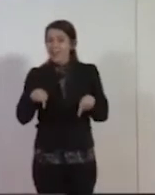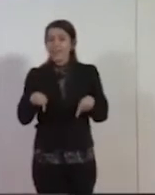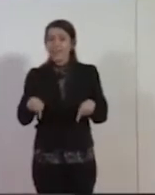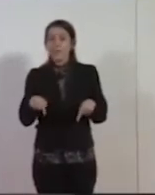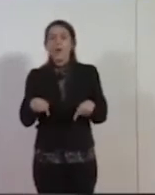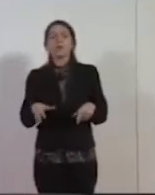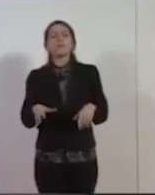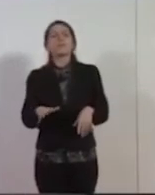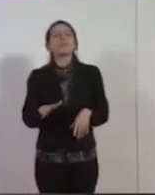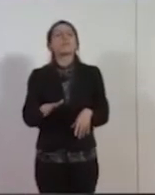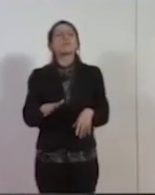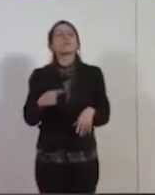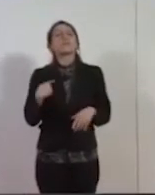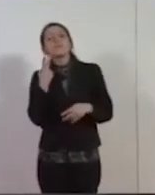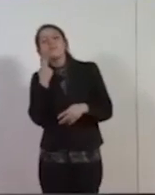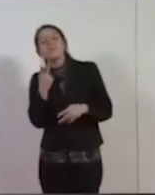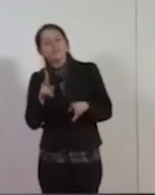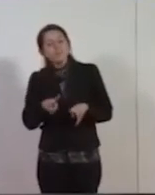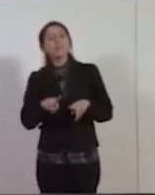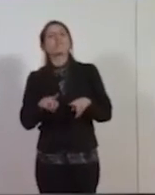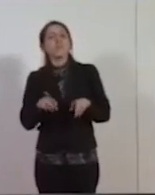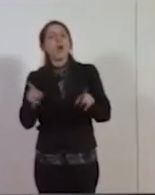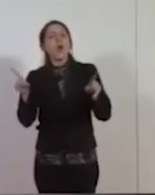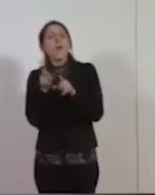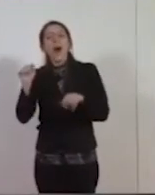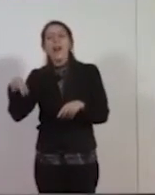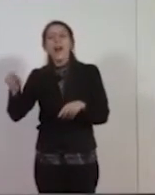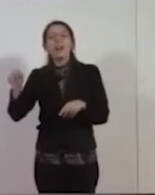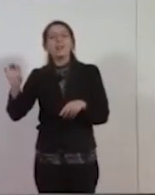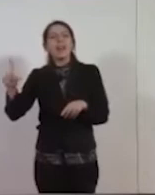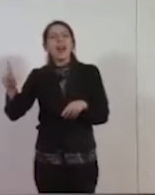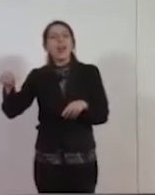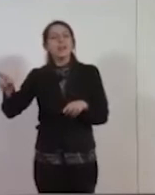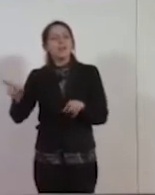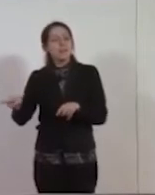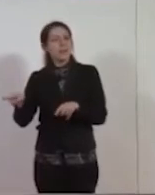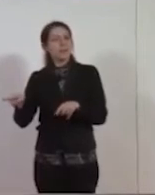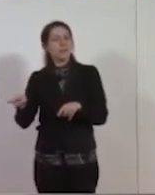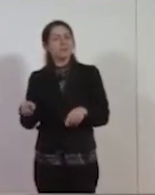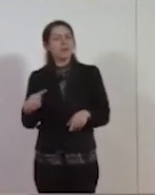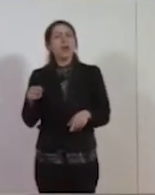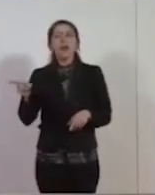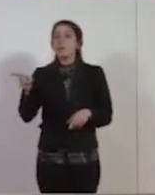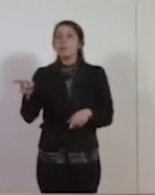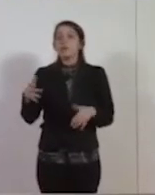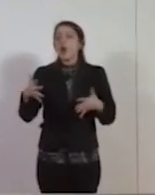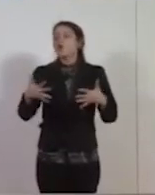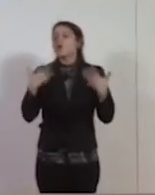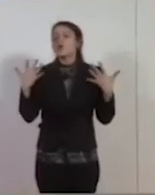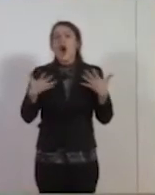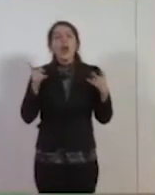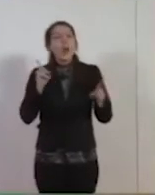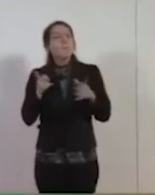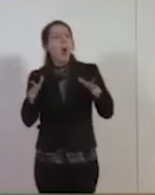un altro aspetto che ho scoperto di Tina Anselmi. Lei viveva con gioia l'impegno politico, con